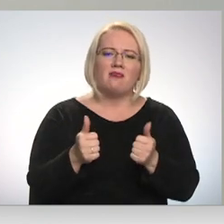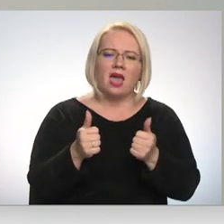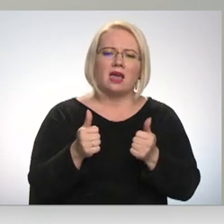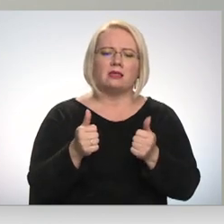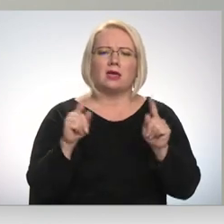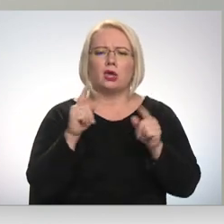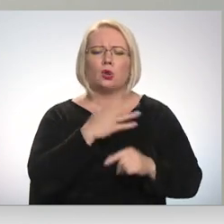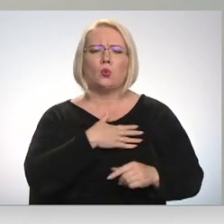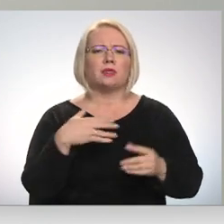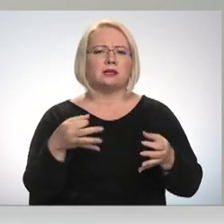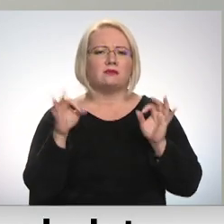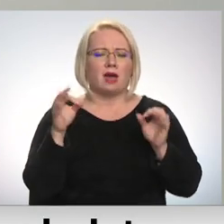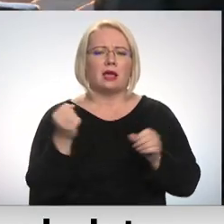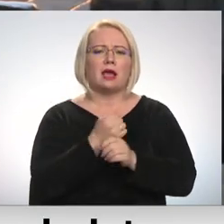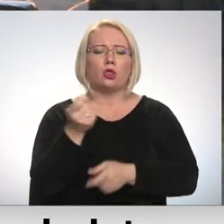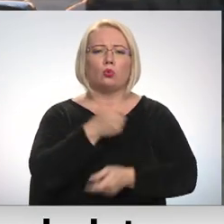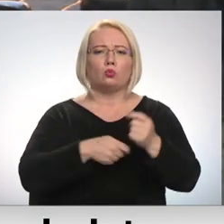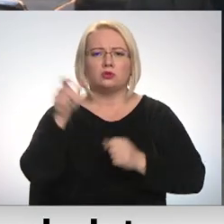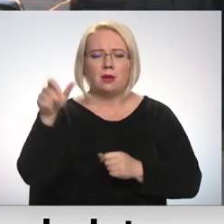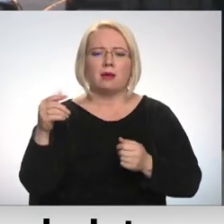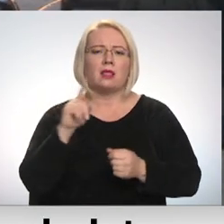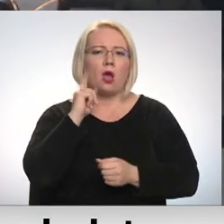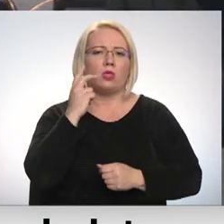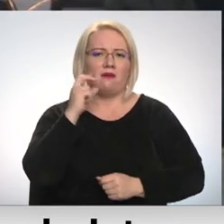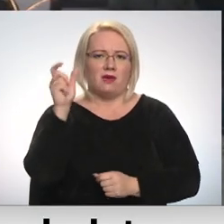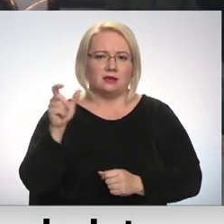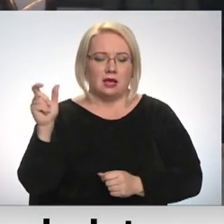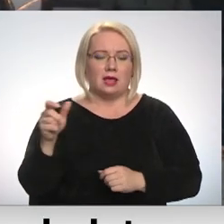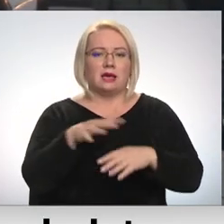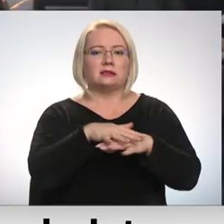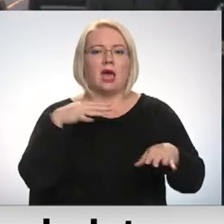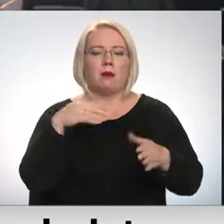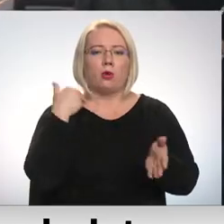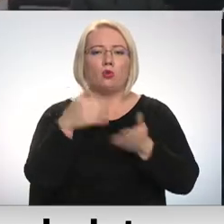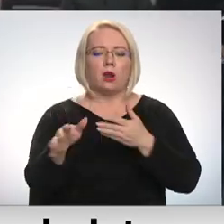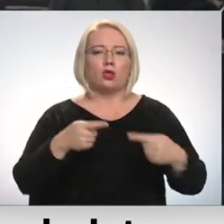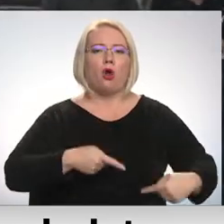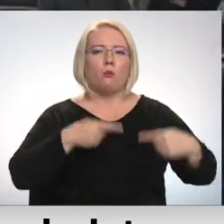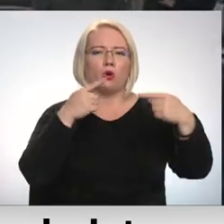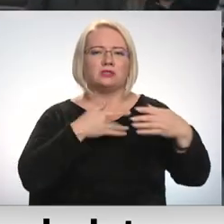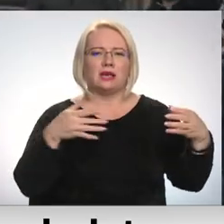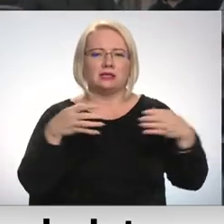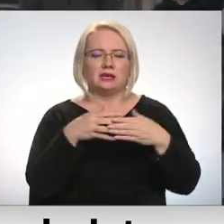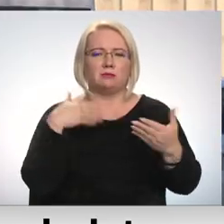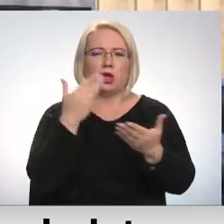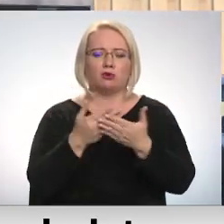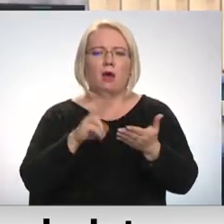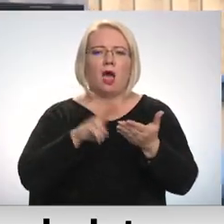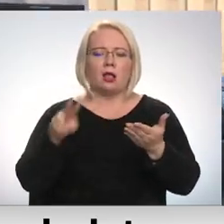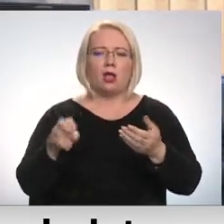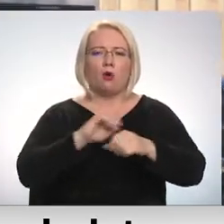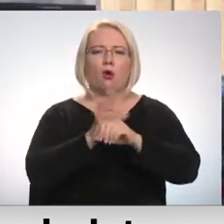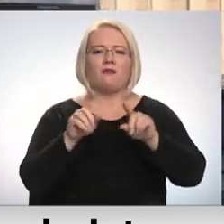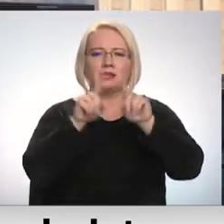uzņēmējiem, gan arī jaunajiem vecākiem. Sēma šodien noreidīja opozīcijas priešlikumu atļaut saņemt COVID-19 certifikātu,